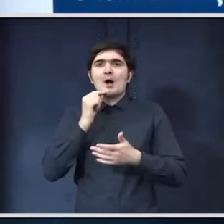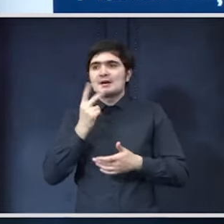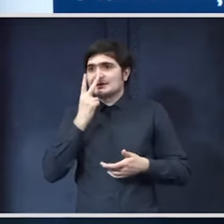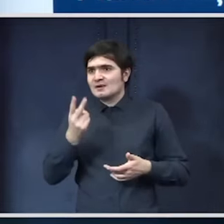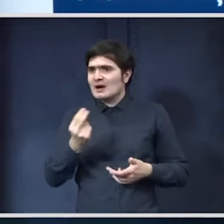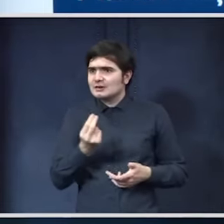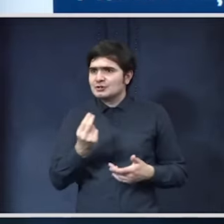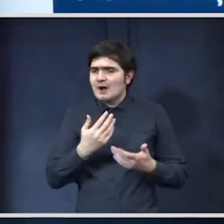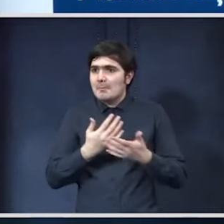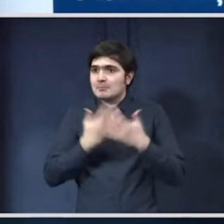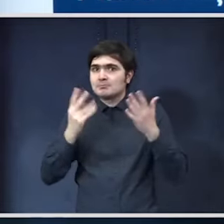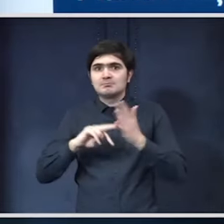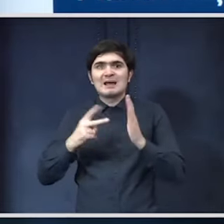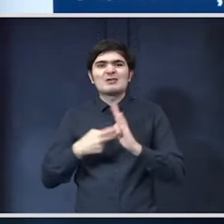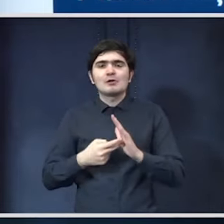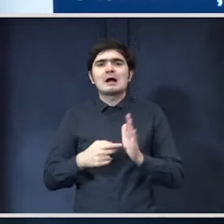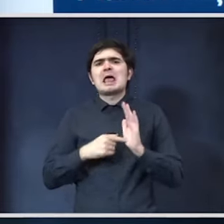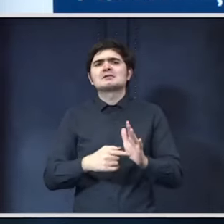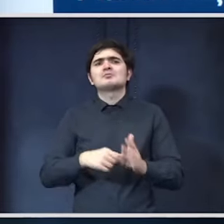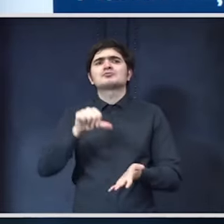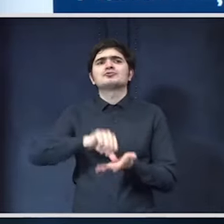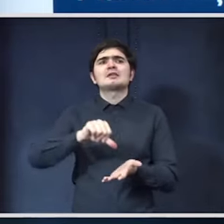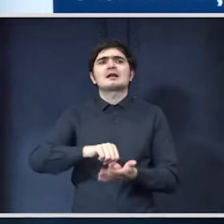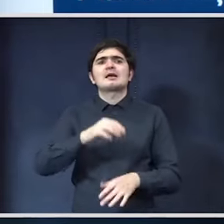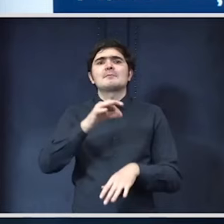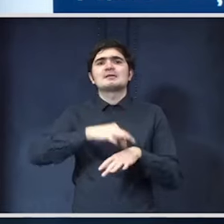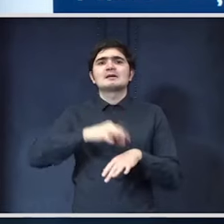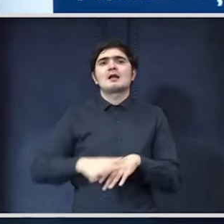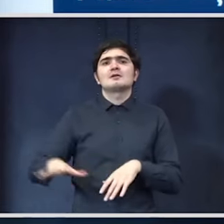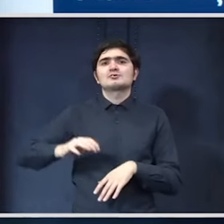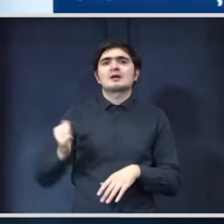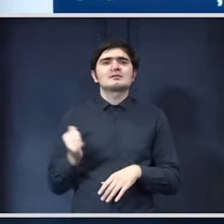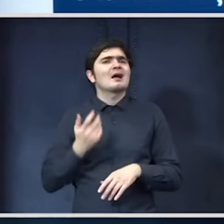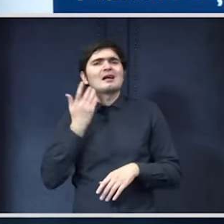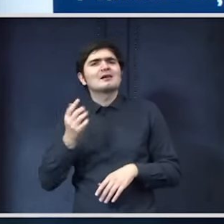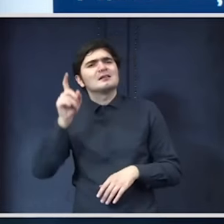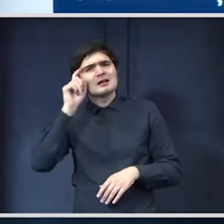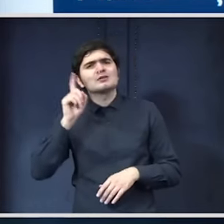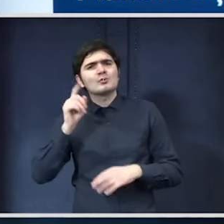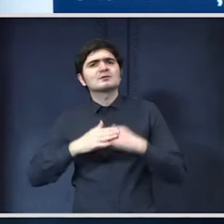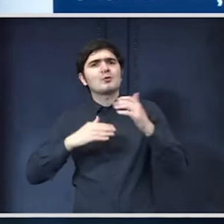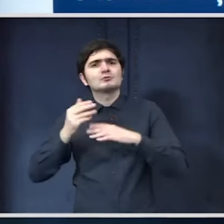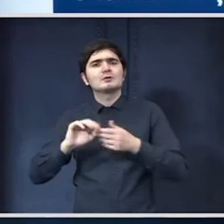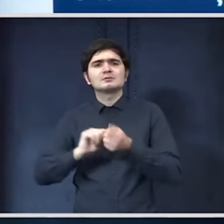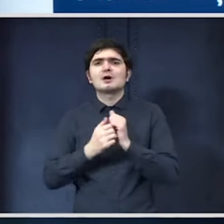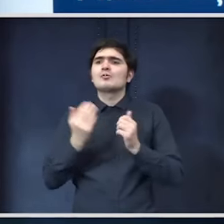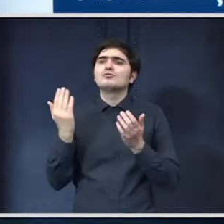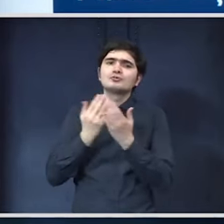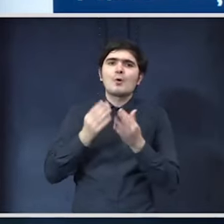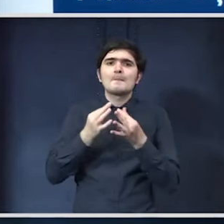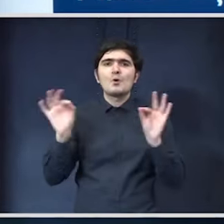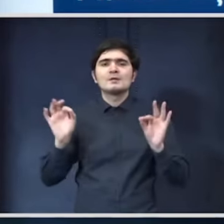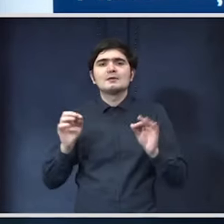vadă ceva concret cum ar fi centrele medicale din zonele rurare când ar putea acestea să fie construite sau școli moderne